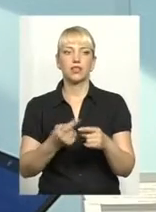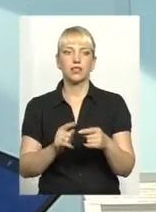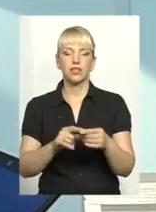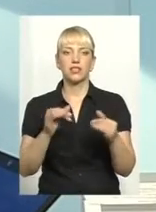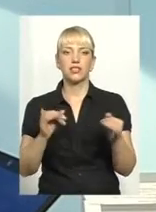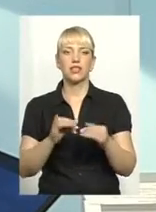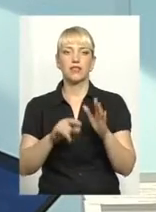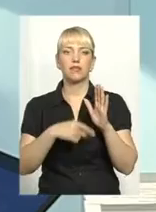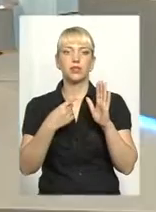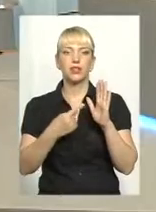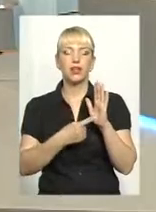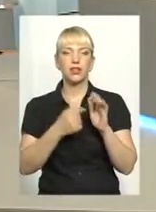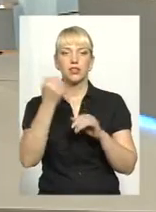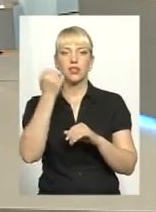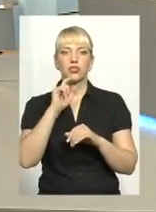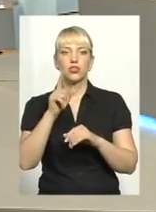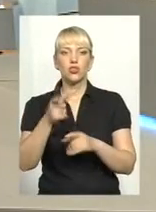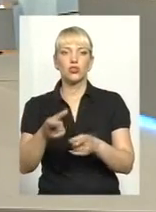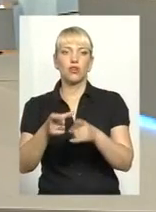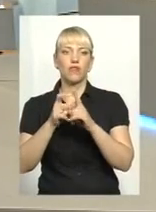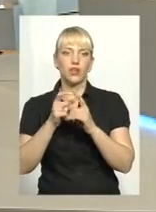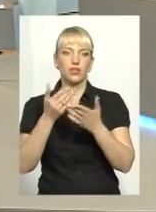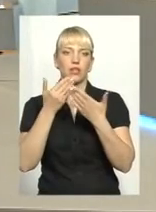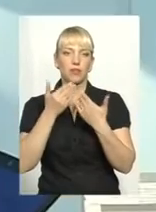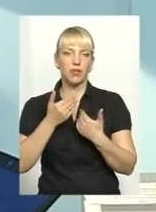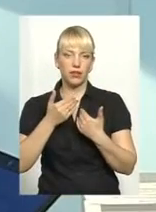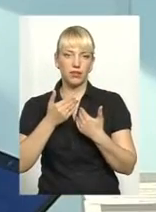цікаве питання. Дякую, що ви його мені поставили.